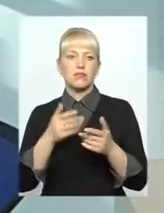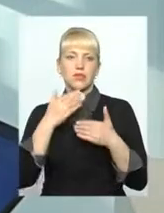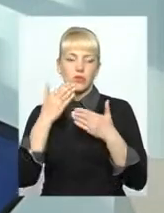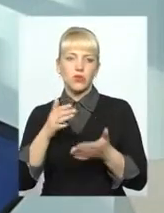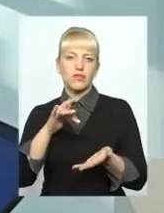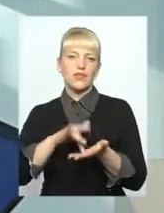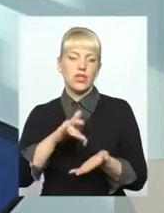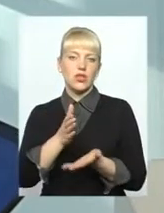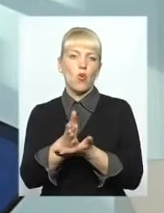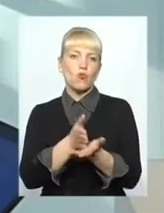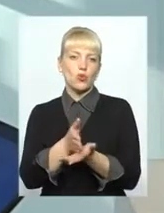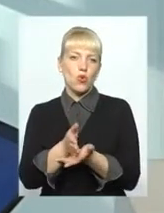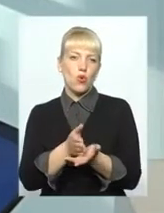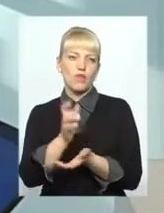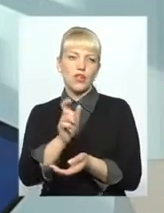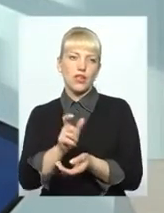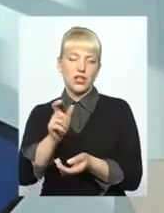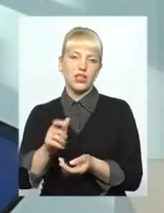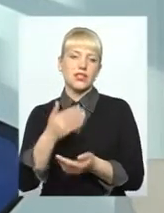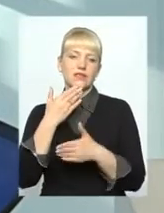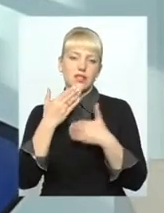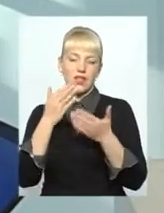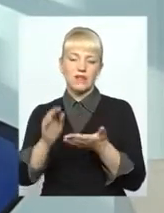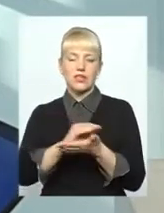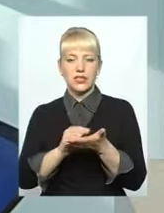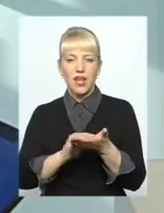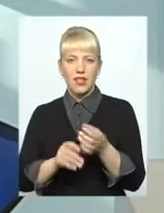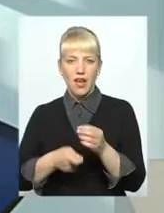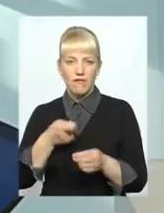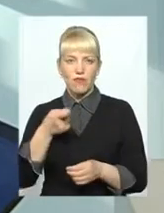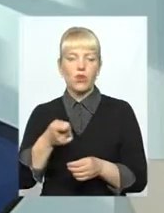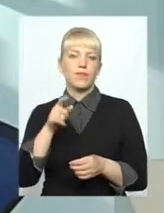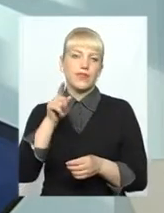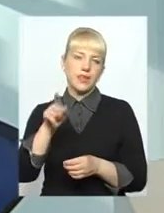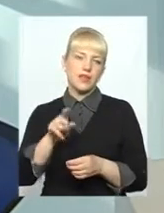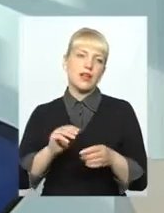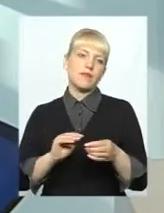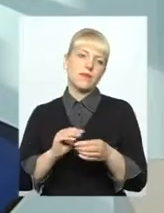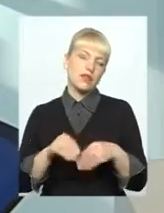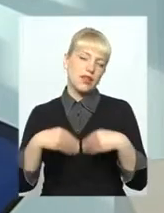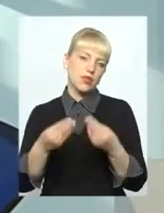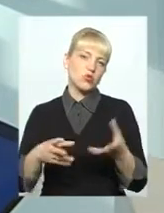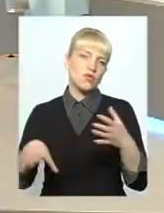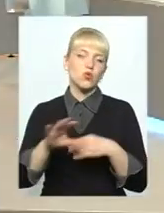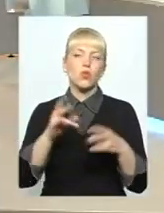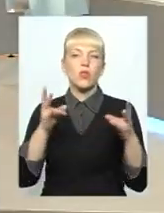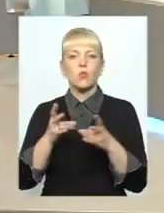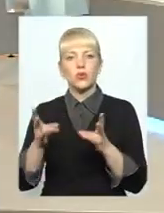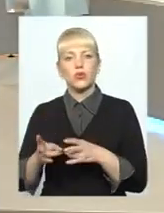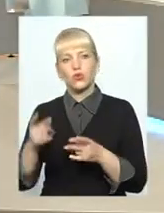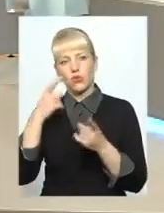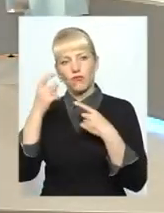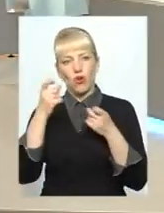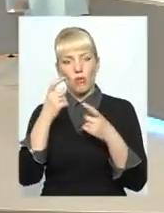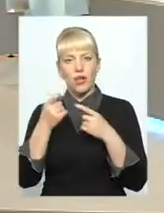клієнтів. Звертайтеся, пишете заяву, вам там нададуть всю необхідну вам інформацію. Власне,